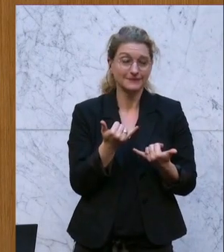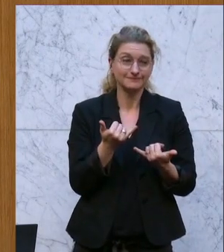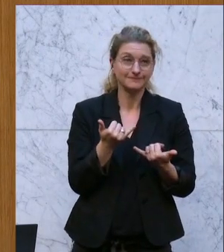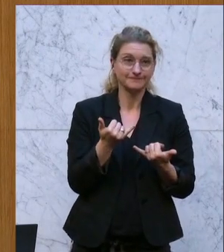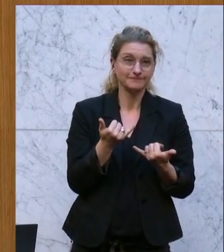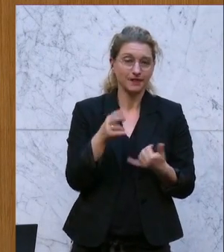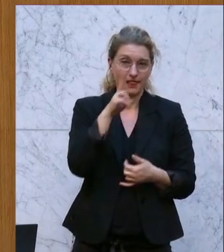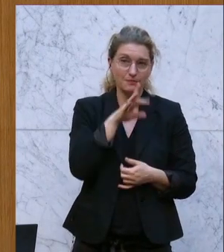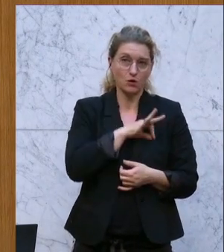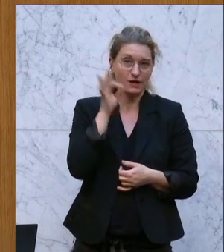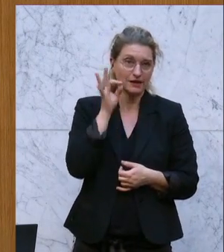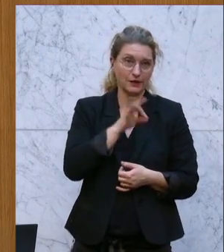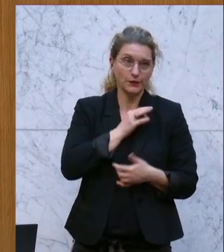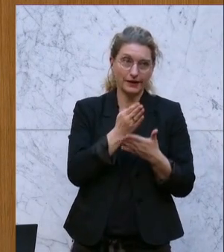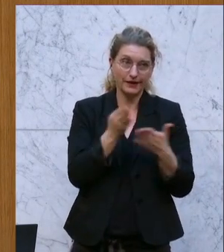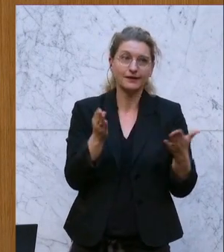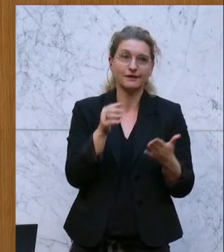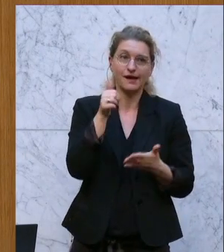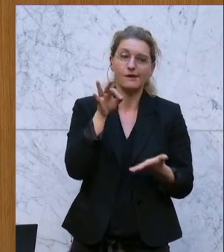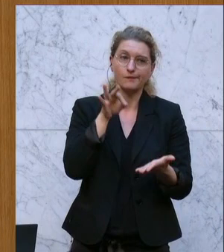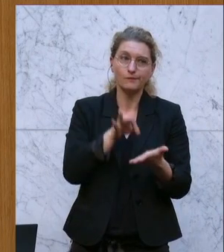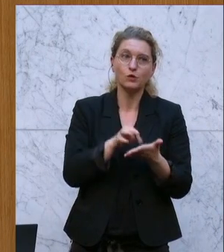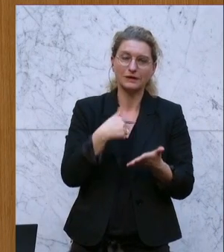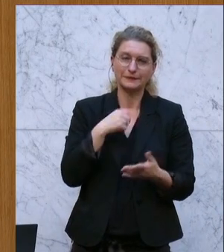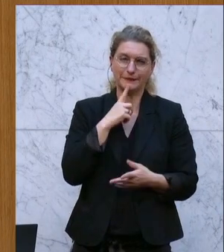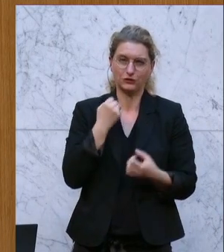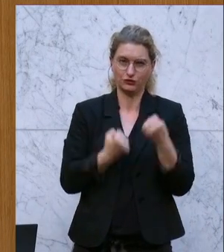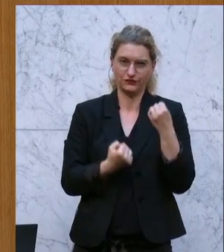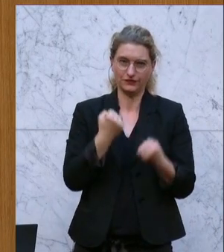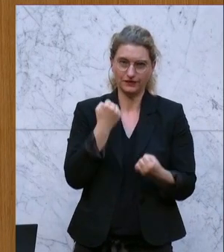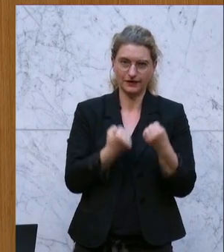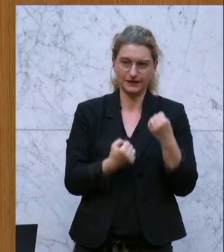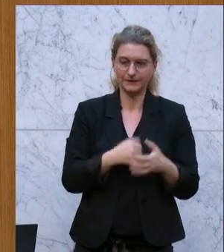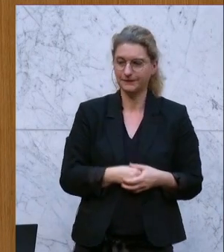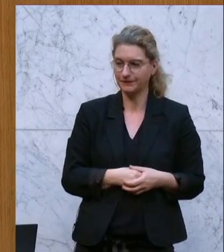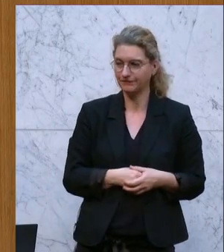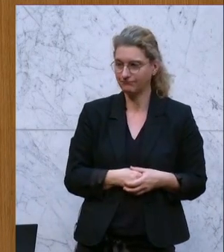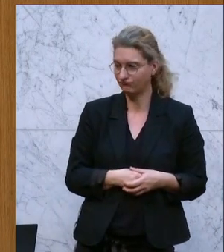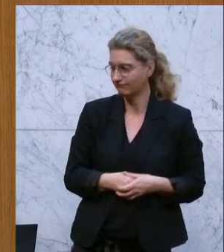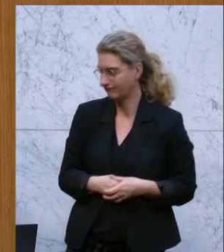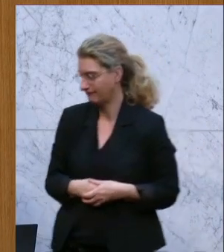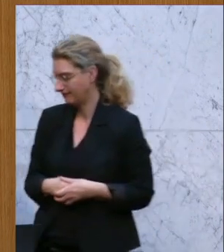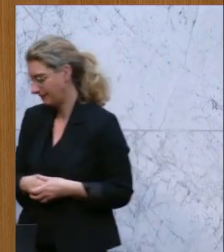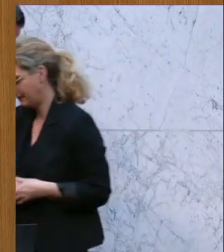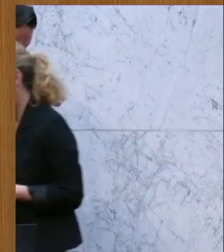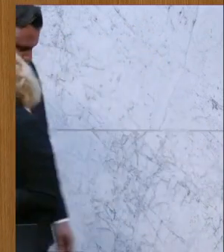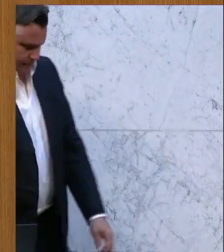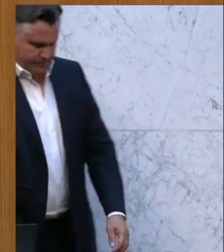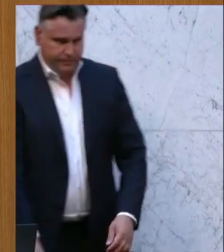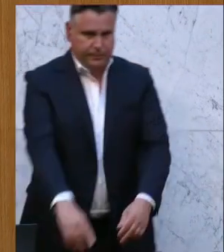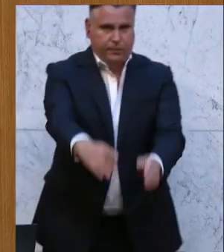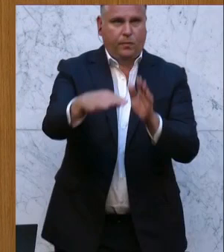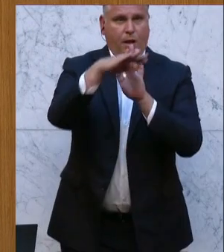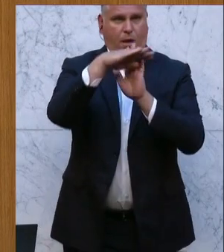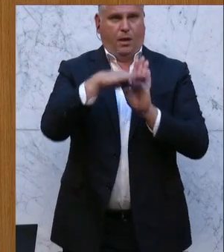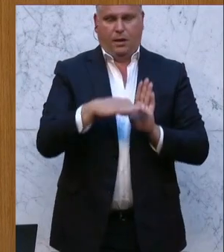liebe Kolleginnen und Kollegen, wo ich mir wirklich ein bisschen schwer tue. Wir wissen alle, dieses Gesetz braucht eine Zweidrittelmehrheit.